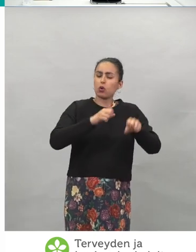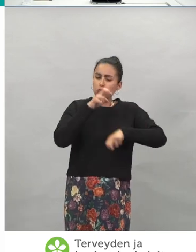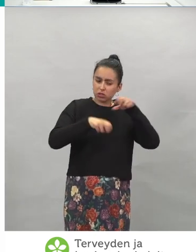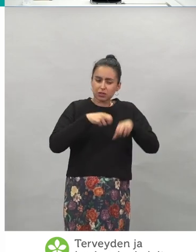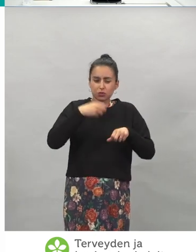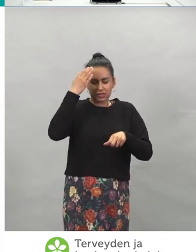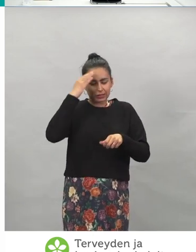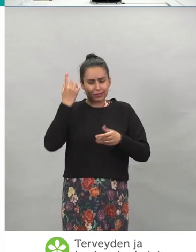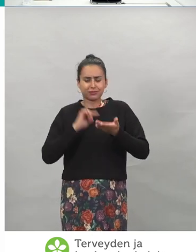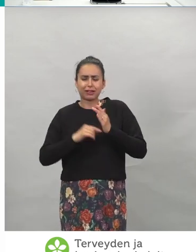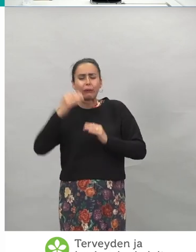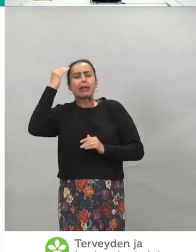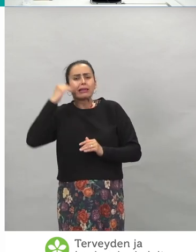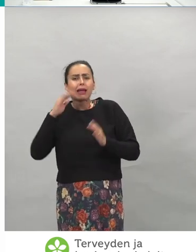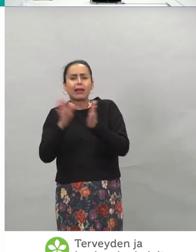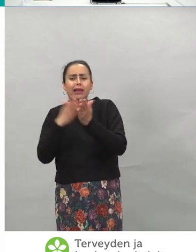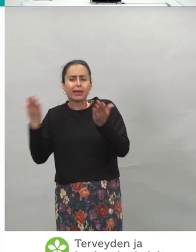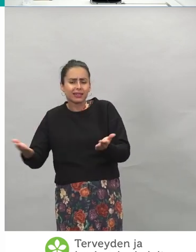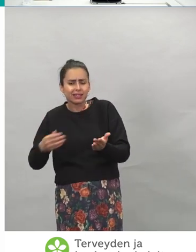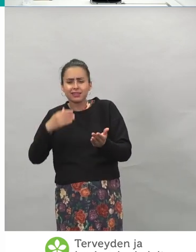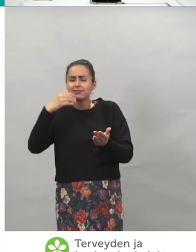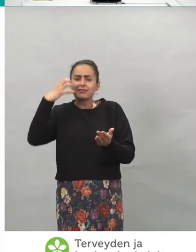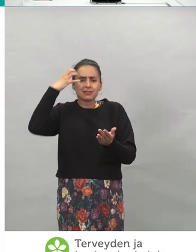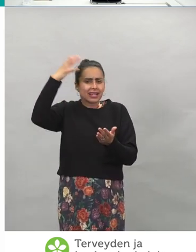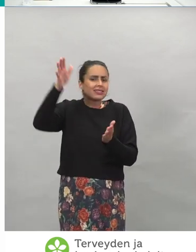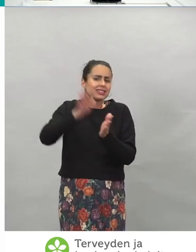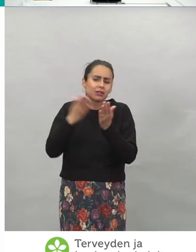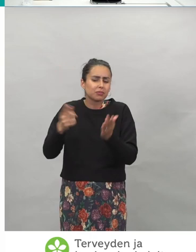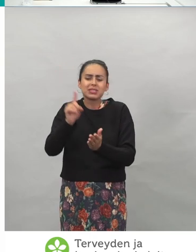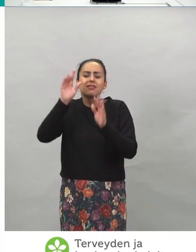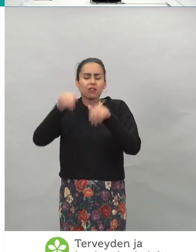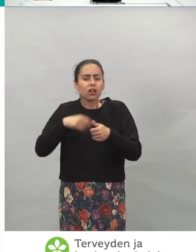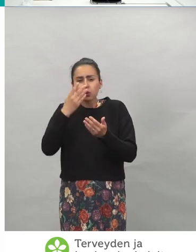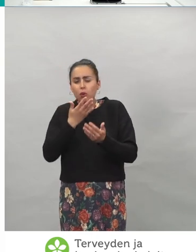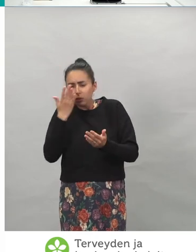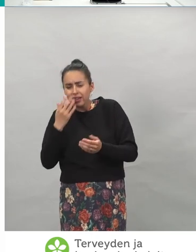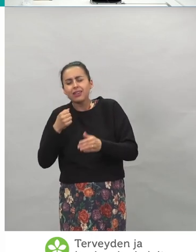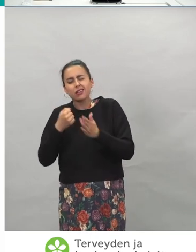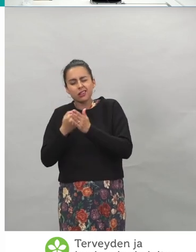Ilta-Sanomista, Iltalehdistä ja Hesaresta, mistä luettekin sitten.